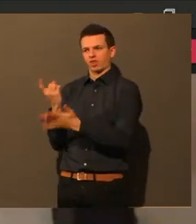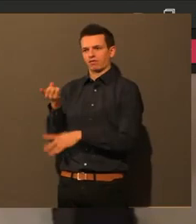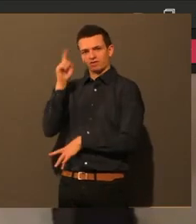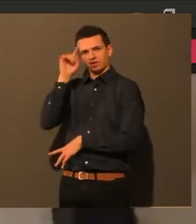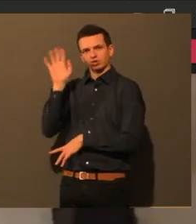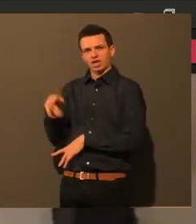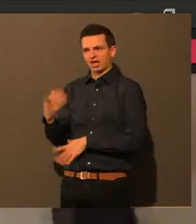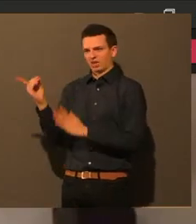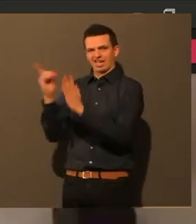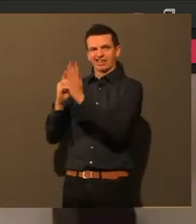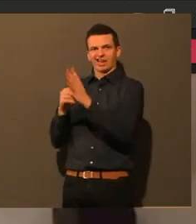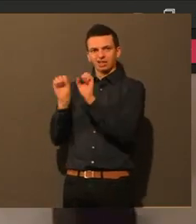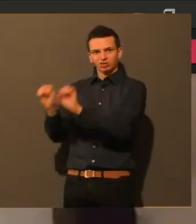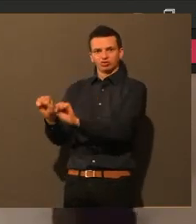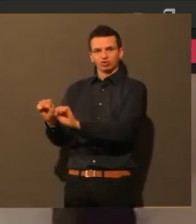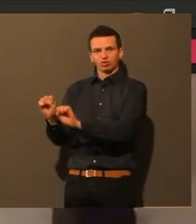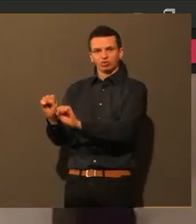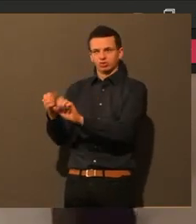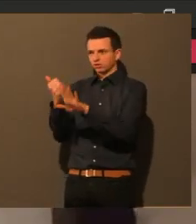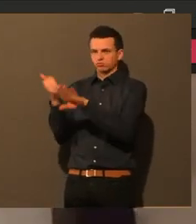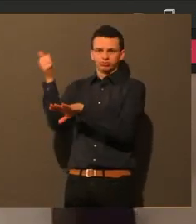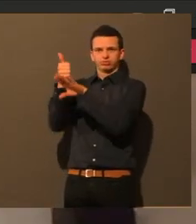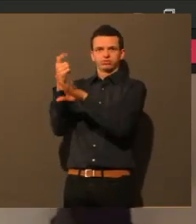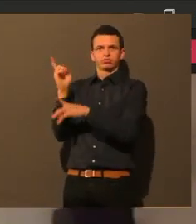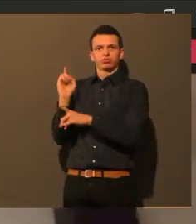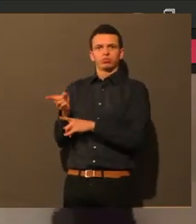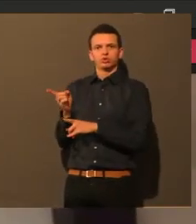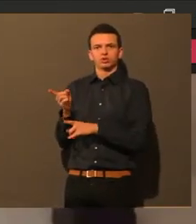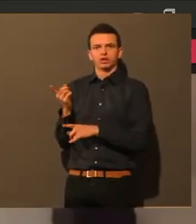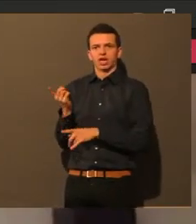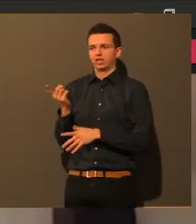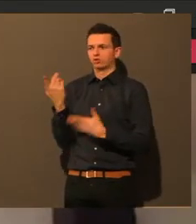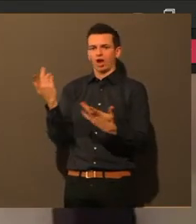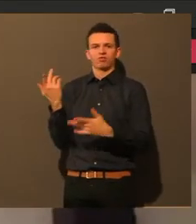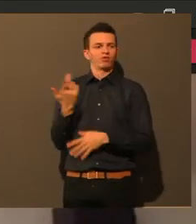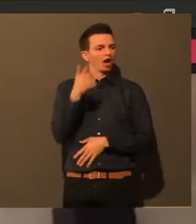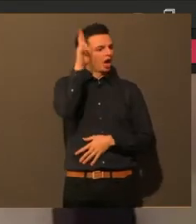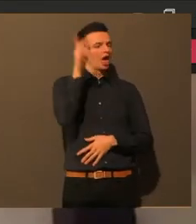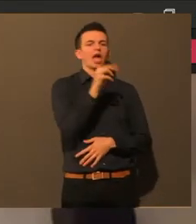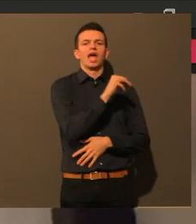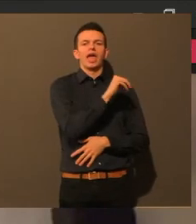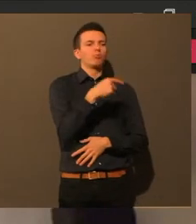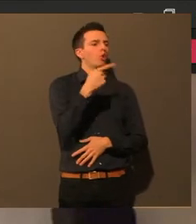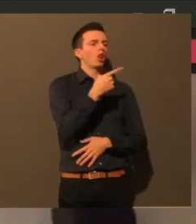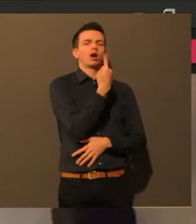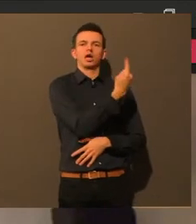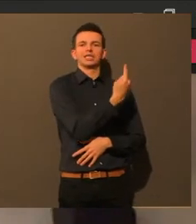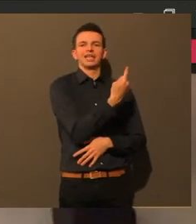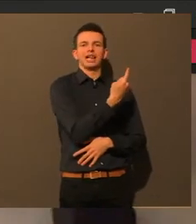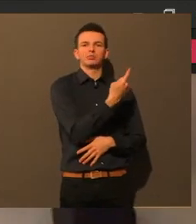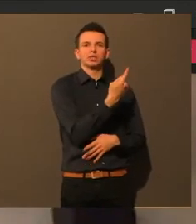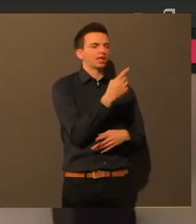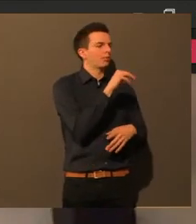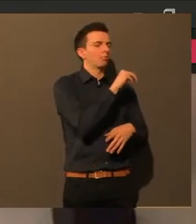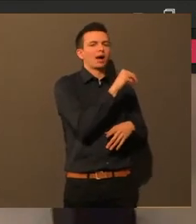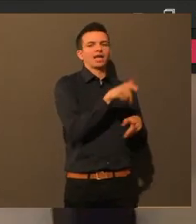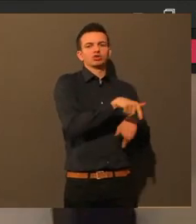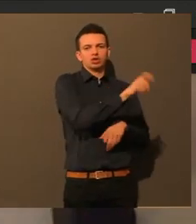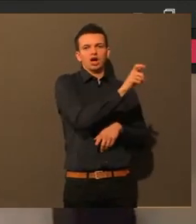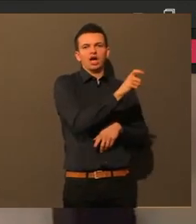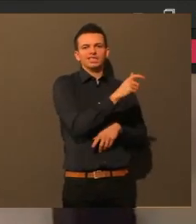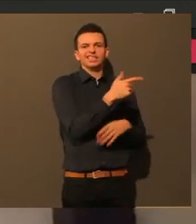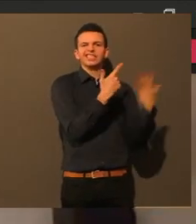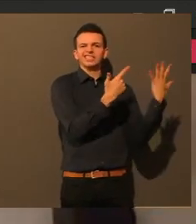Das Gesundheitsamt darf ja nicht einfach dem Bürgerbeirat Corona sagen, der Herr Müller in der Meierstraße 27 ist in Quarantäne. Das funktioniert ja nicht.